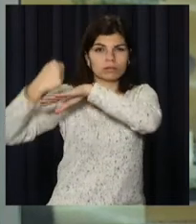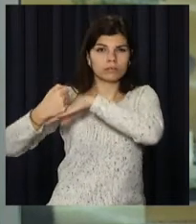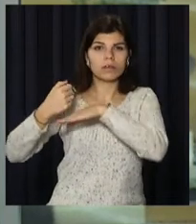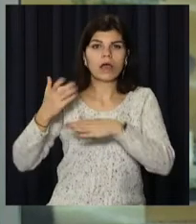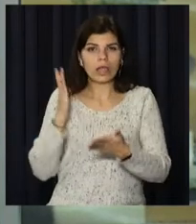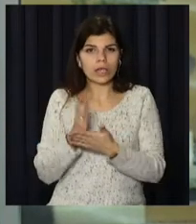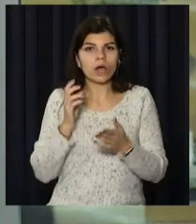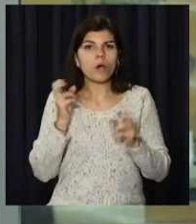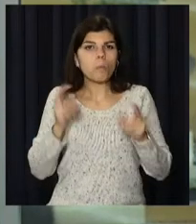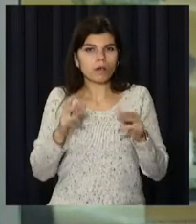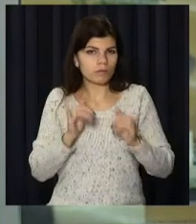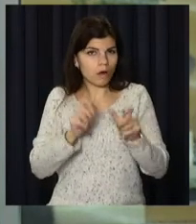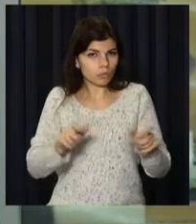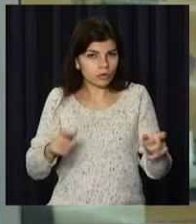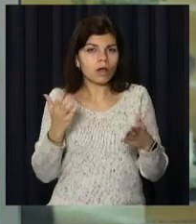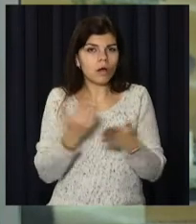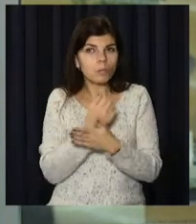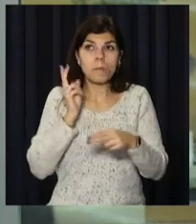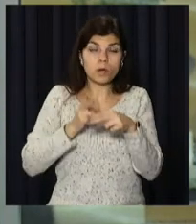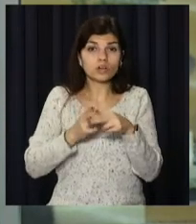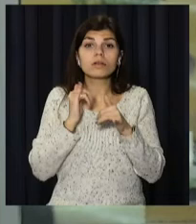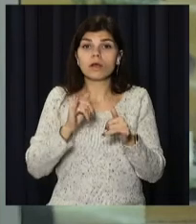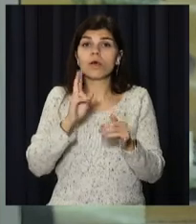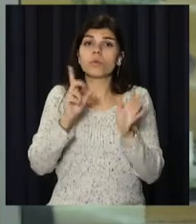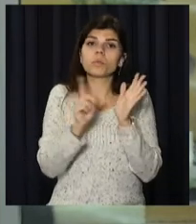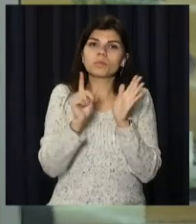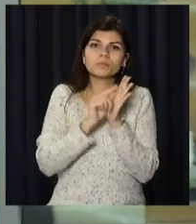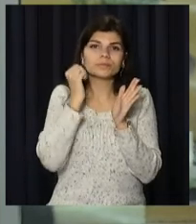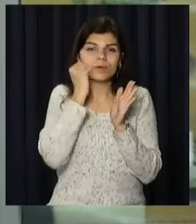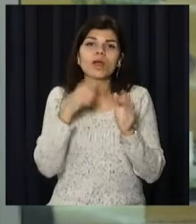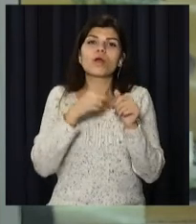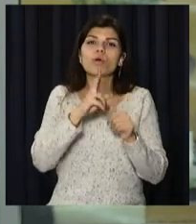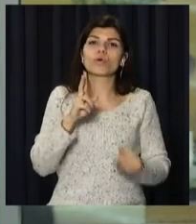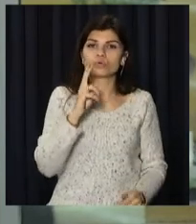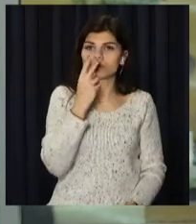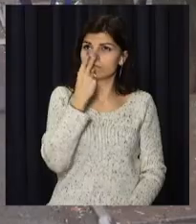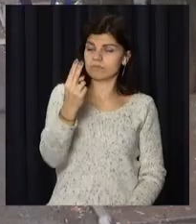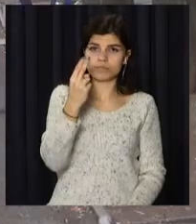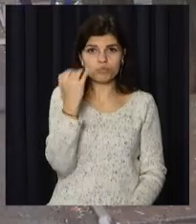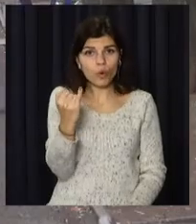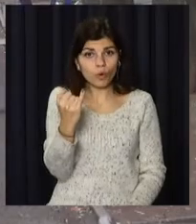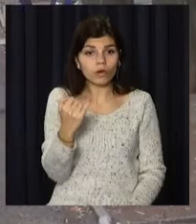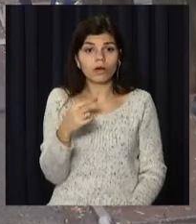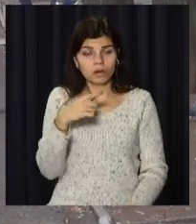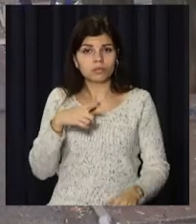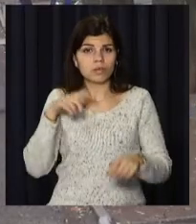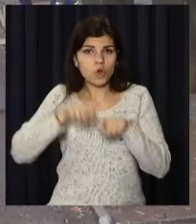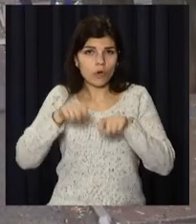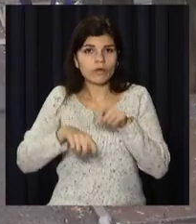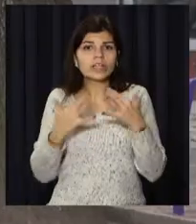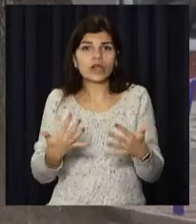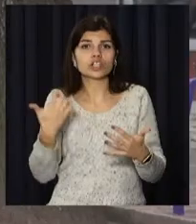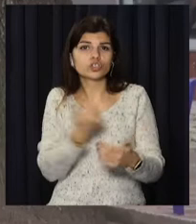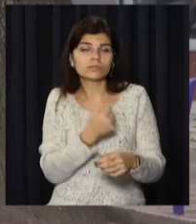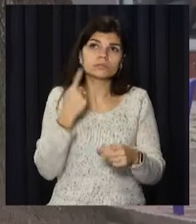небезпеку для мешканців міста. Особливо для пенсіонерів та людей, що погано бачать. Комуналіки виїжджають на рейди декілька разів на